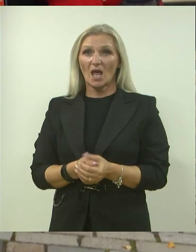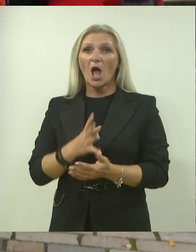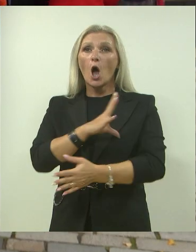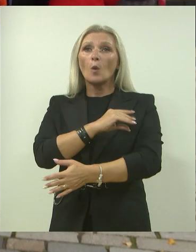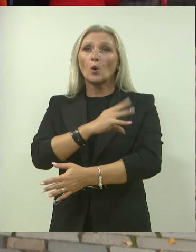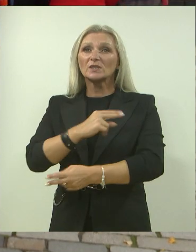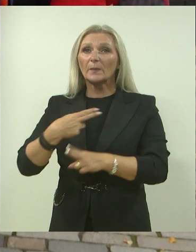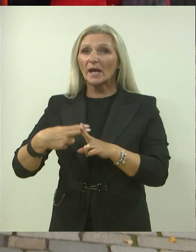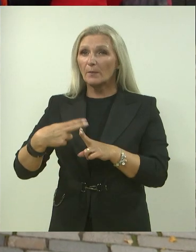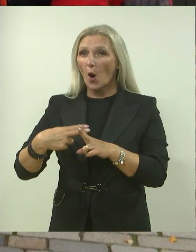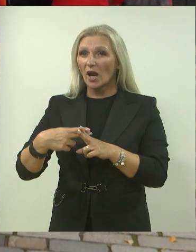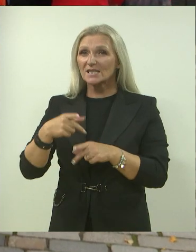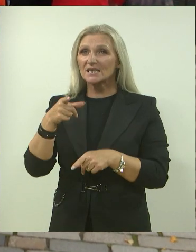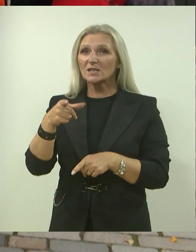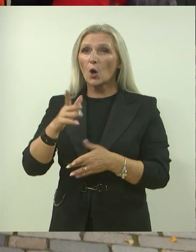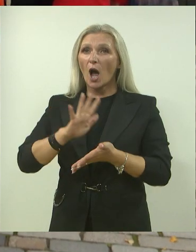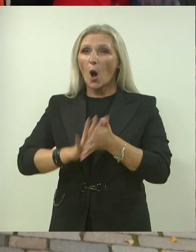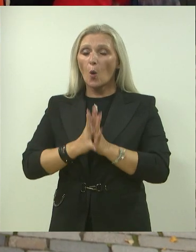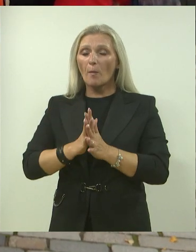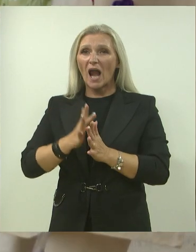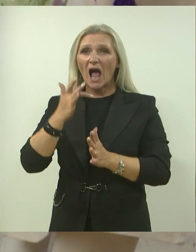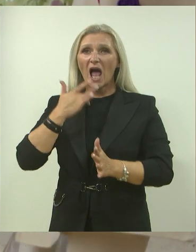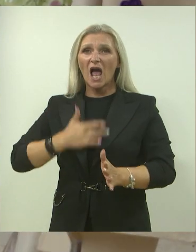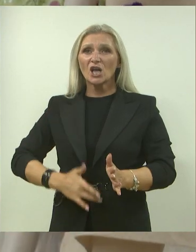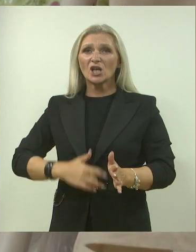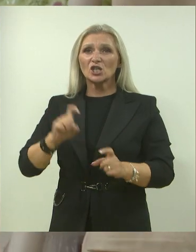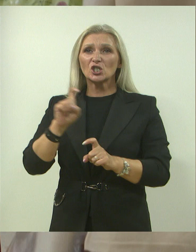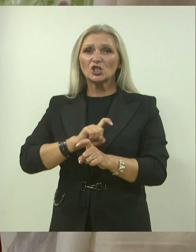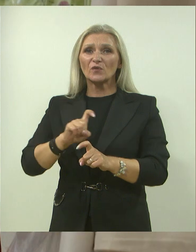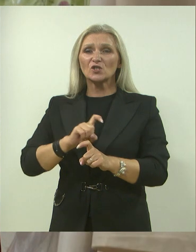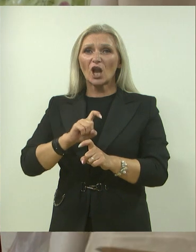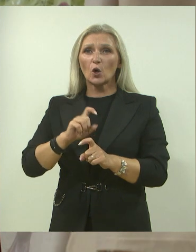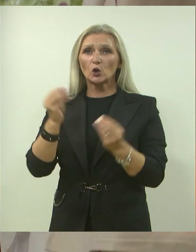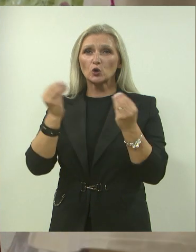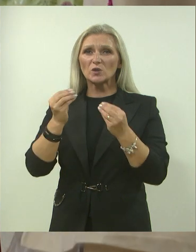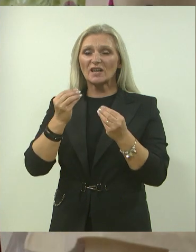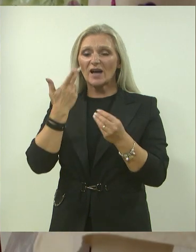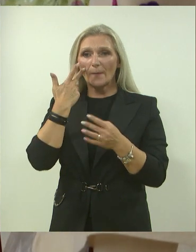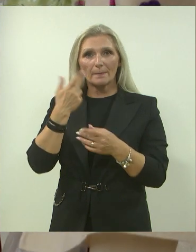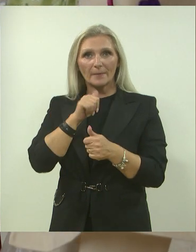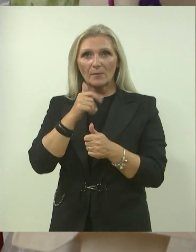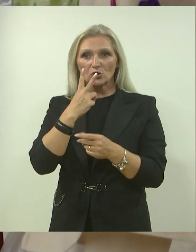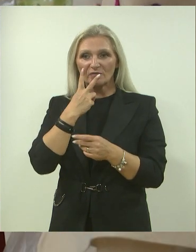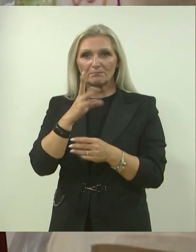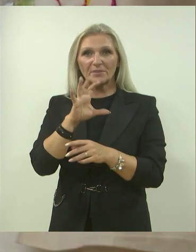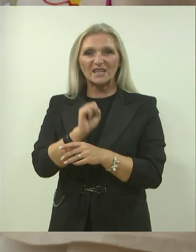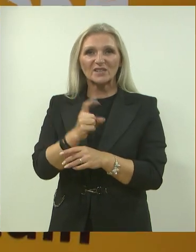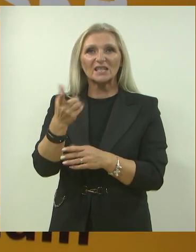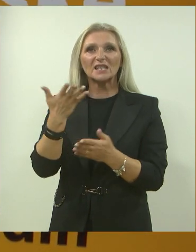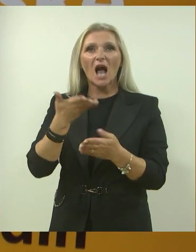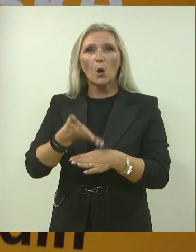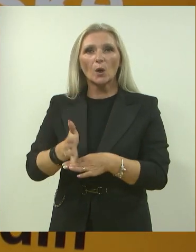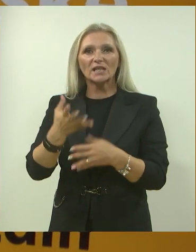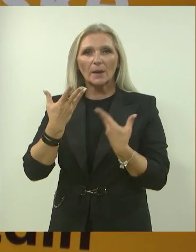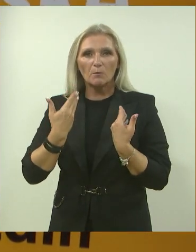skleroza kronična je upalna bolest središnjeg živčanog sustava nepredvidljivog tijeka. S njome u Hrvatskoj živi oko 7000